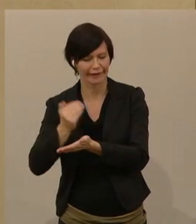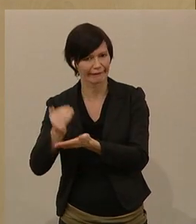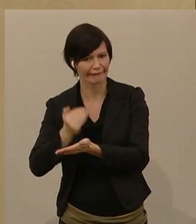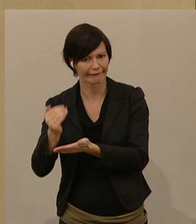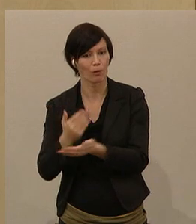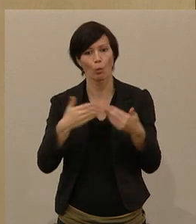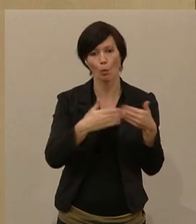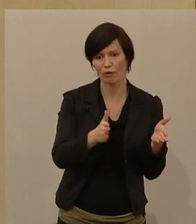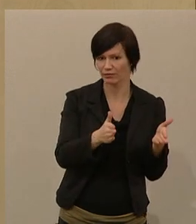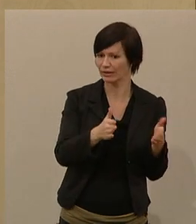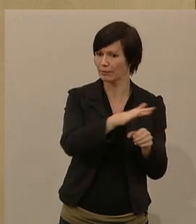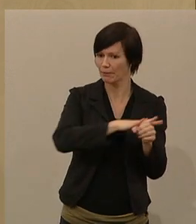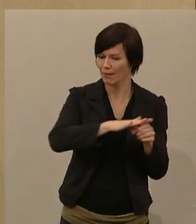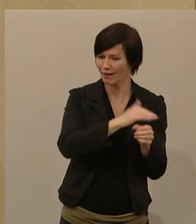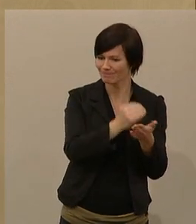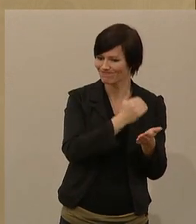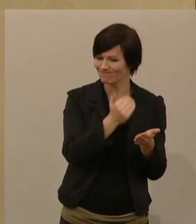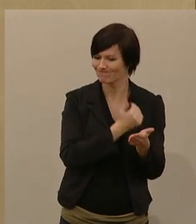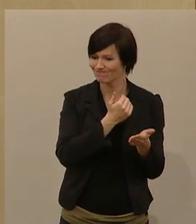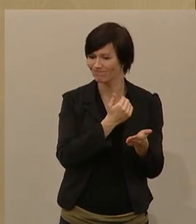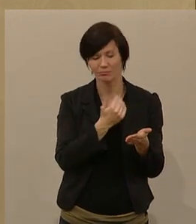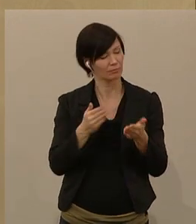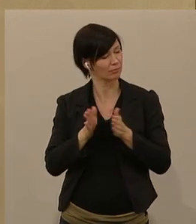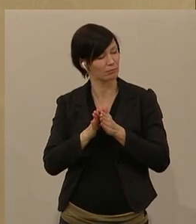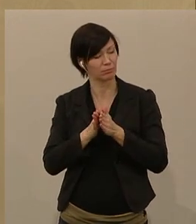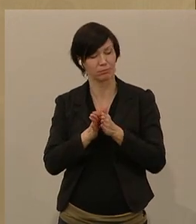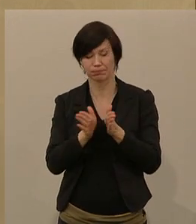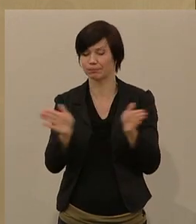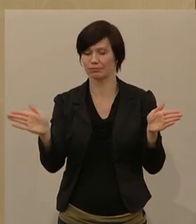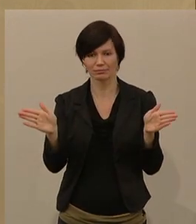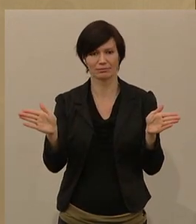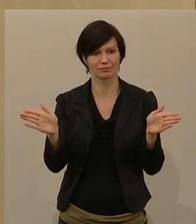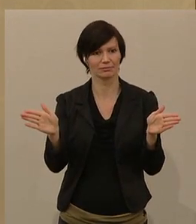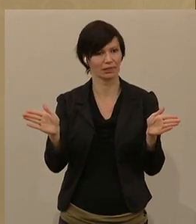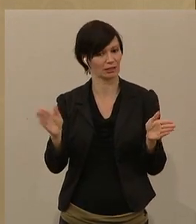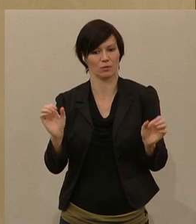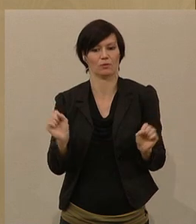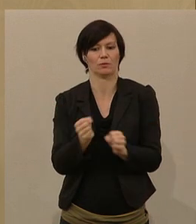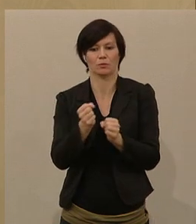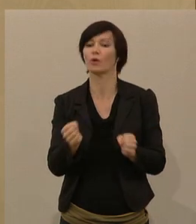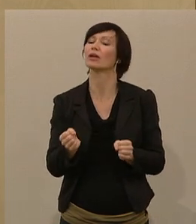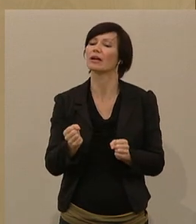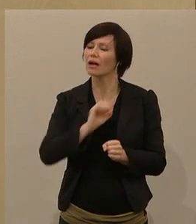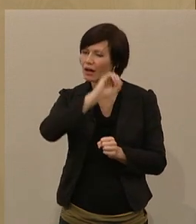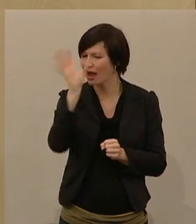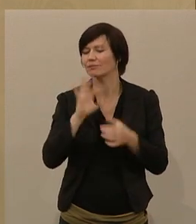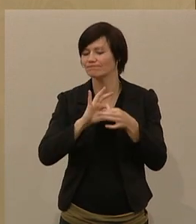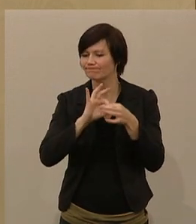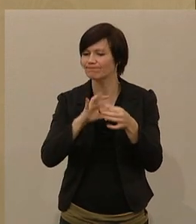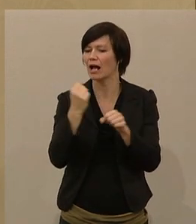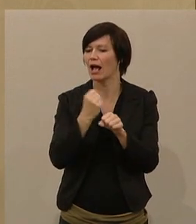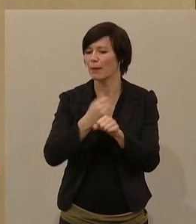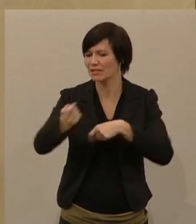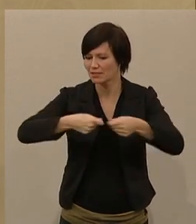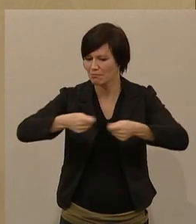öffentlichen Bereich. Das ist unerträglich geworden und hat natürlich zu tun mit der Entwicklung am Arbeitsmarkt. Die Präkarisierung